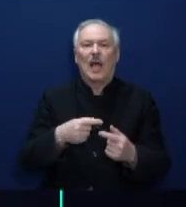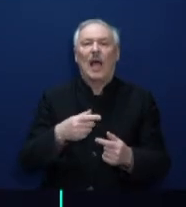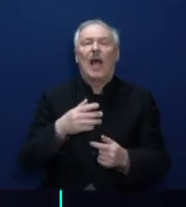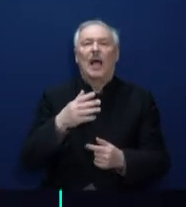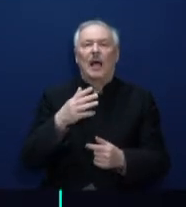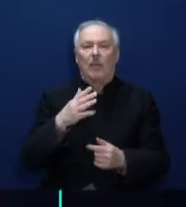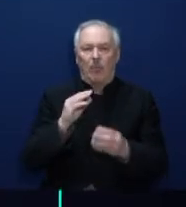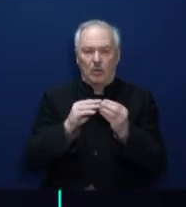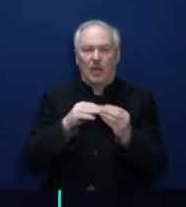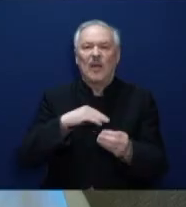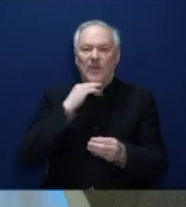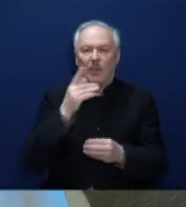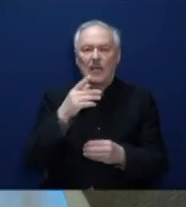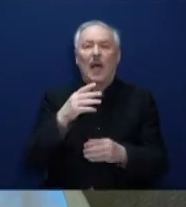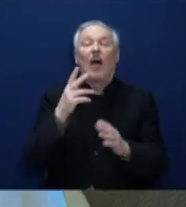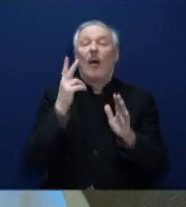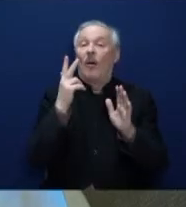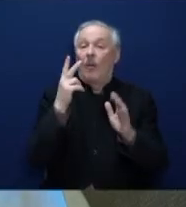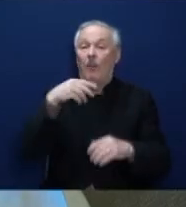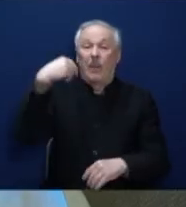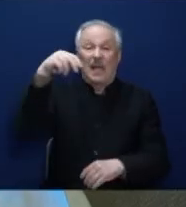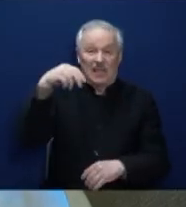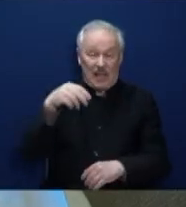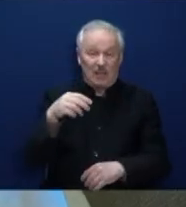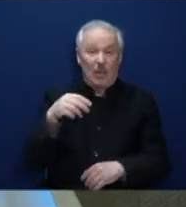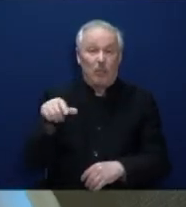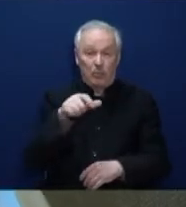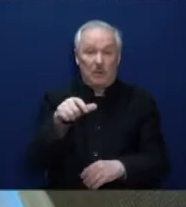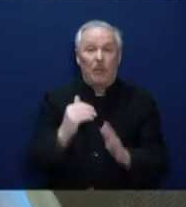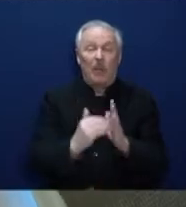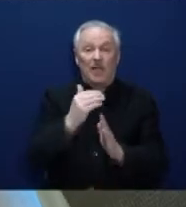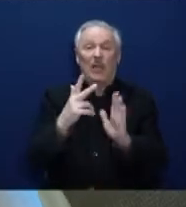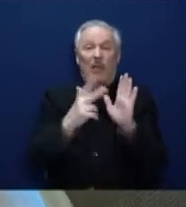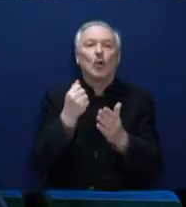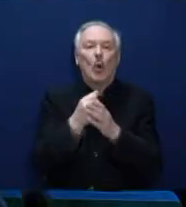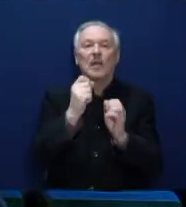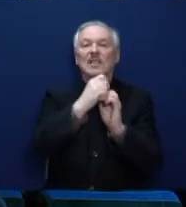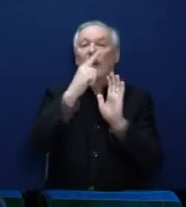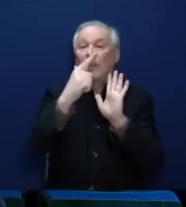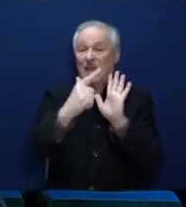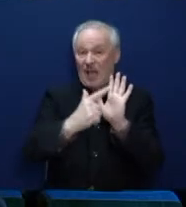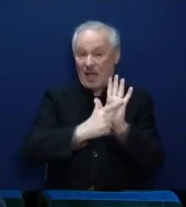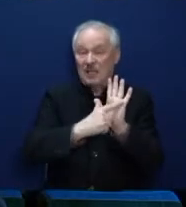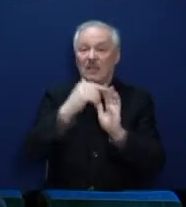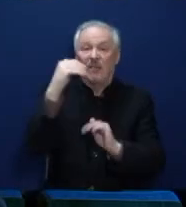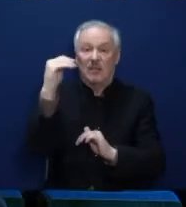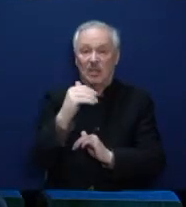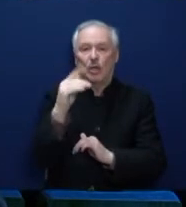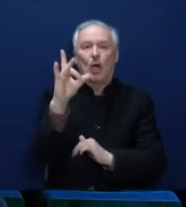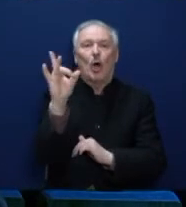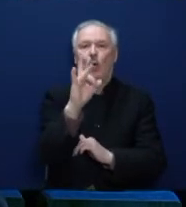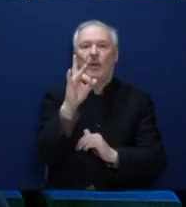января этого года на 8,6% поднял пенсию. В Подмосковье 33 тысячи одиноко